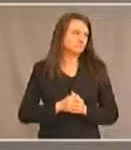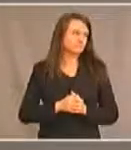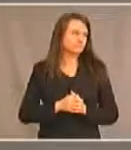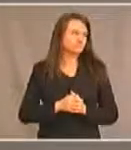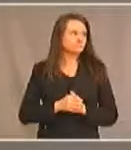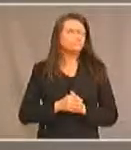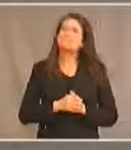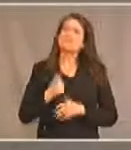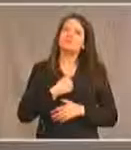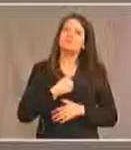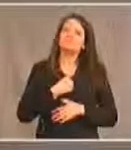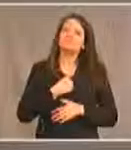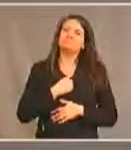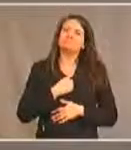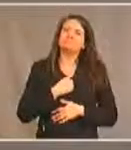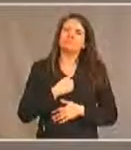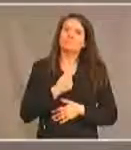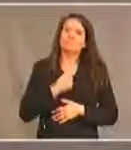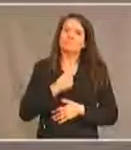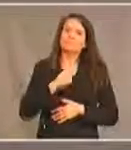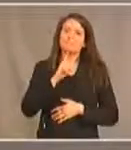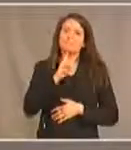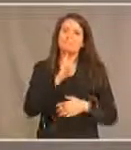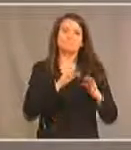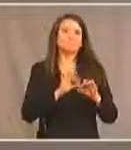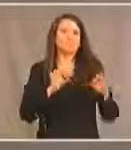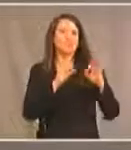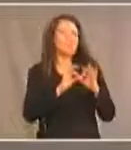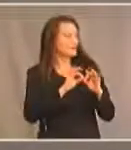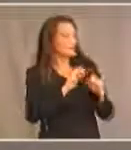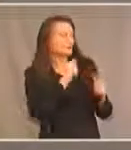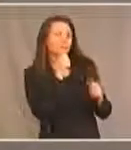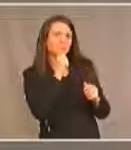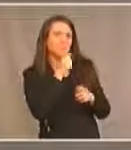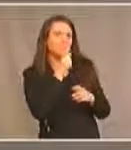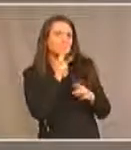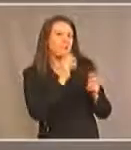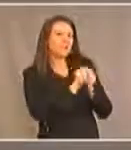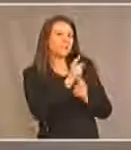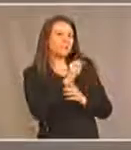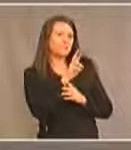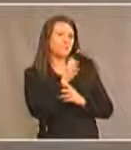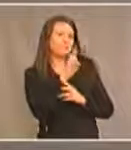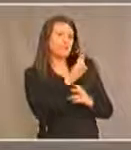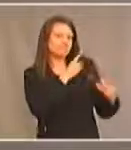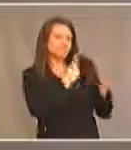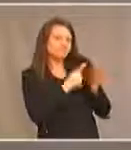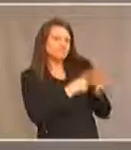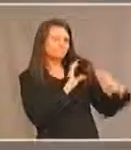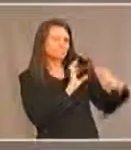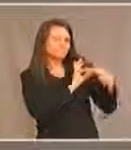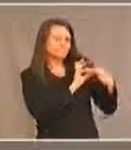j'aurai certainement une conversation de suivi avec Trevor là-dessus, mais en tout cas, je tiens à